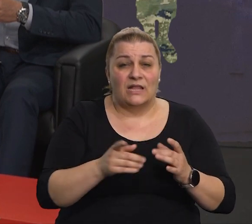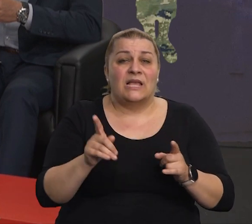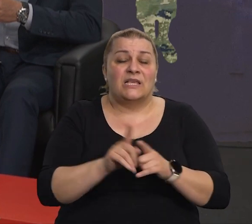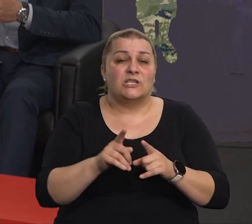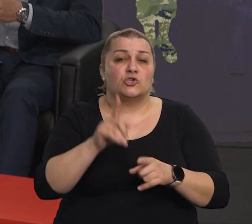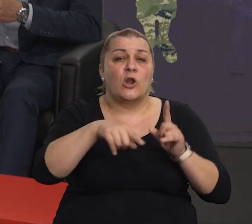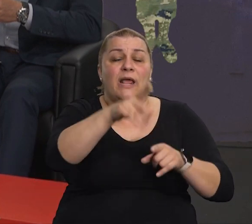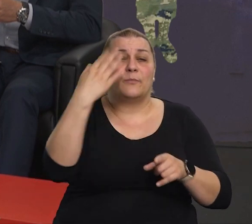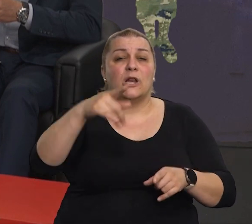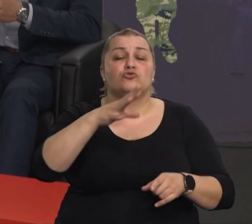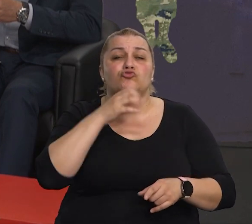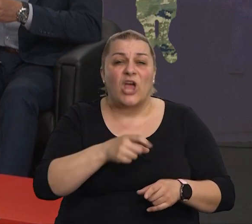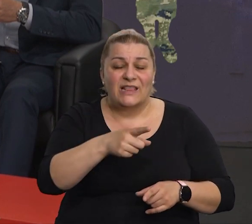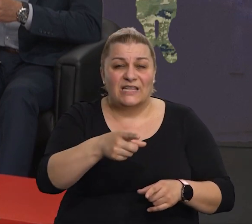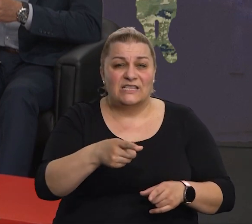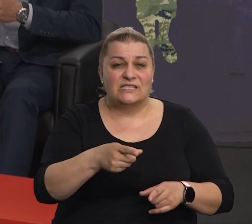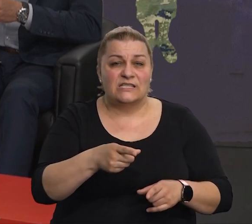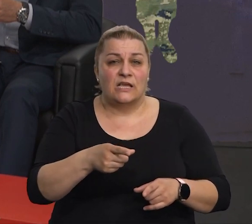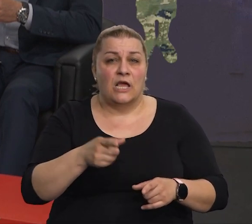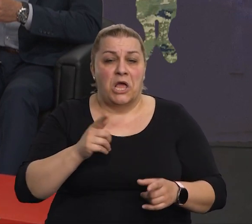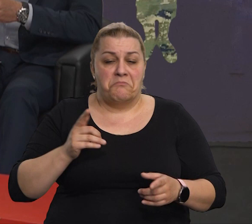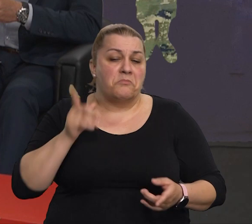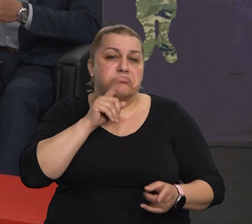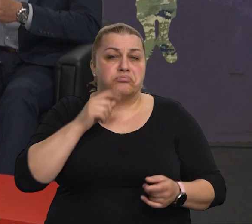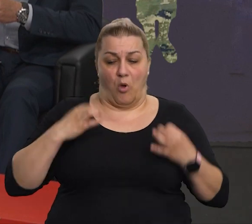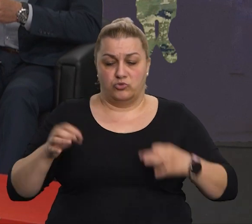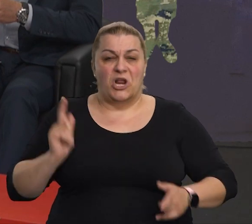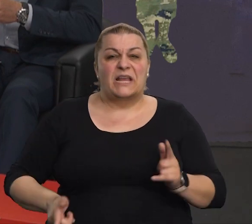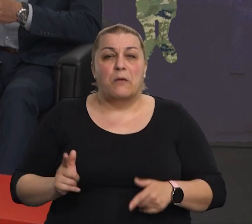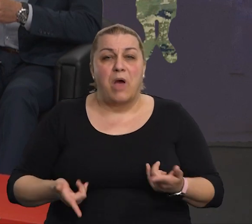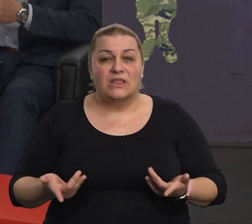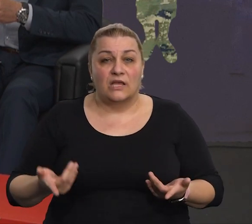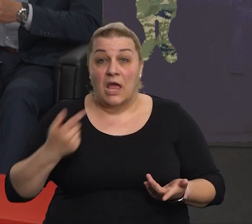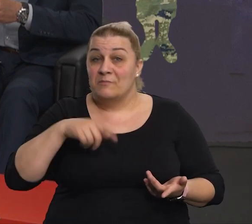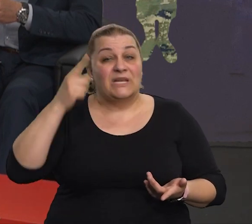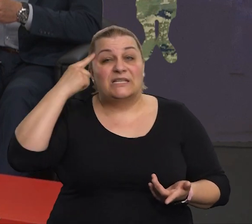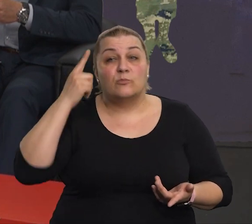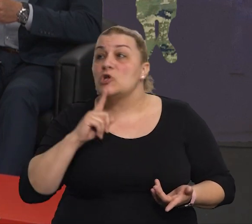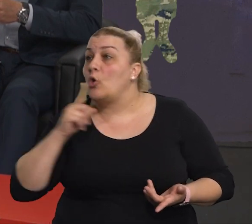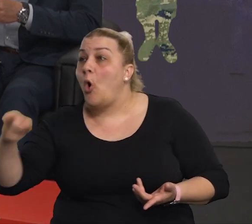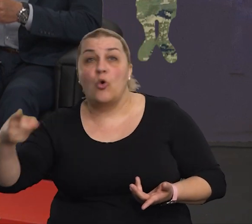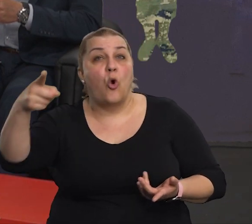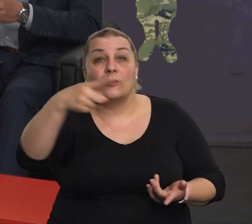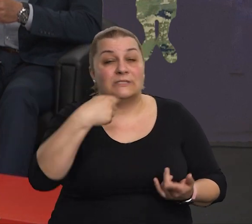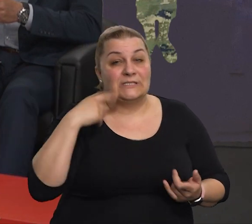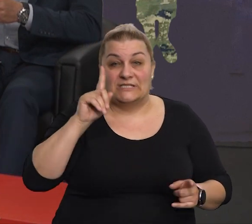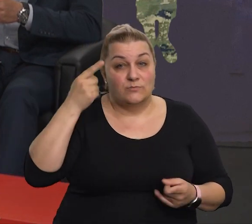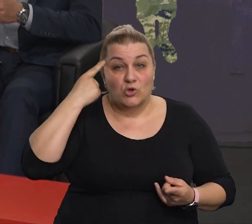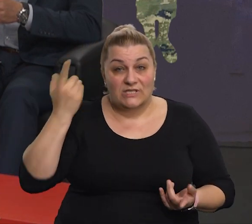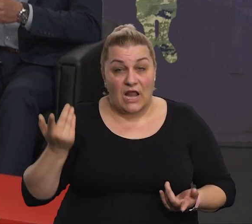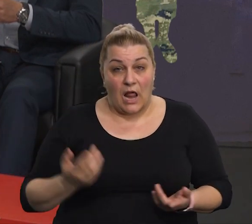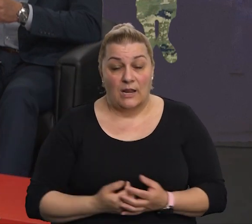su bili i neki u varabatinkama i tamo, tako da nije se znalo ko šta, tam uspili smo,